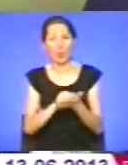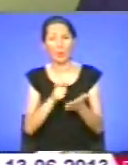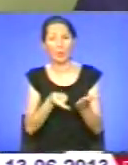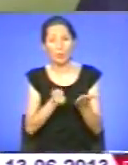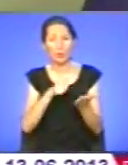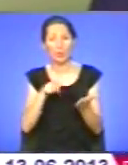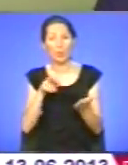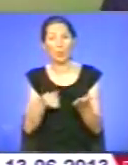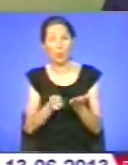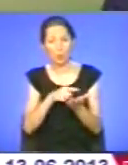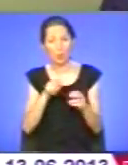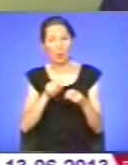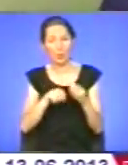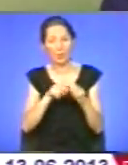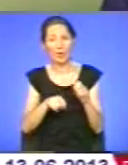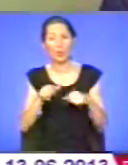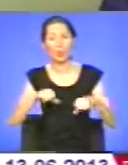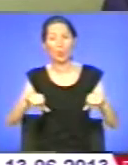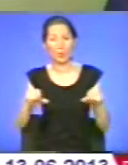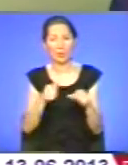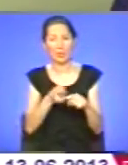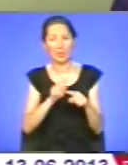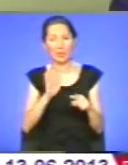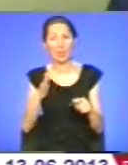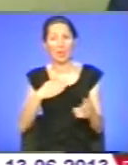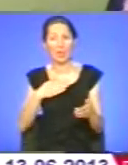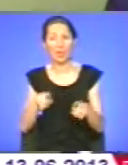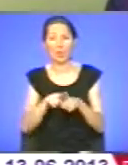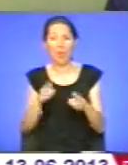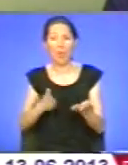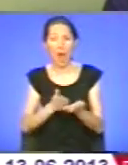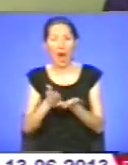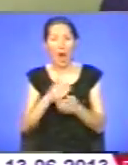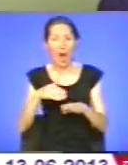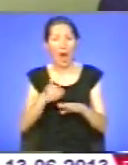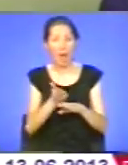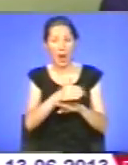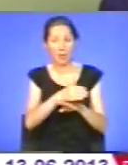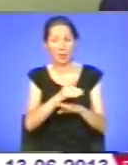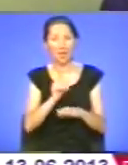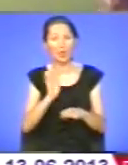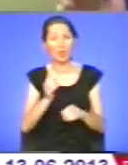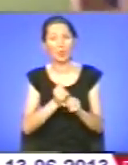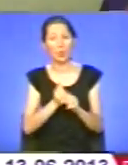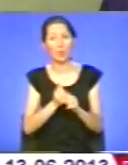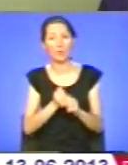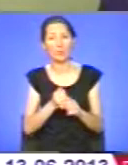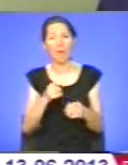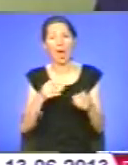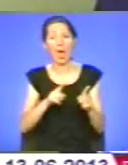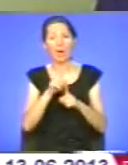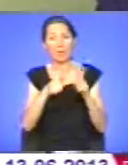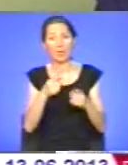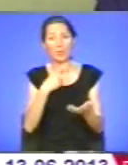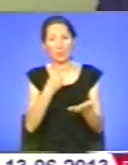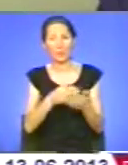з комісії обласної ради, і це буде наша дорожня карта. Що ми будемо робити? Значить, реформа передбачає етапність. От перший